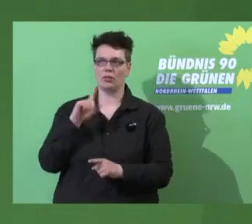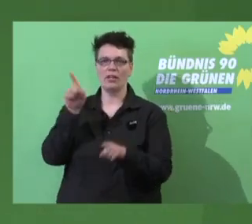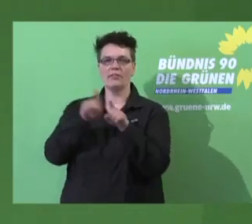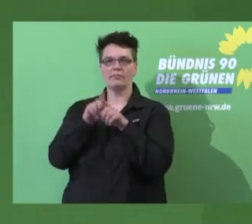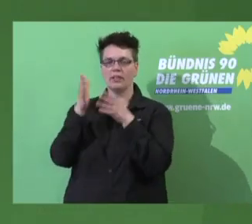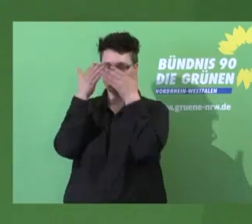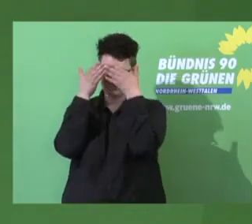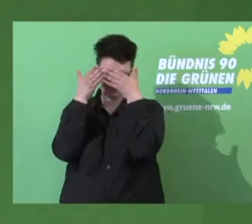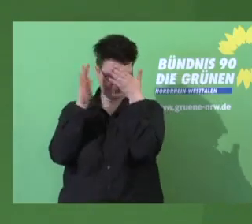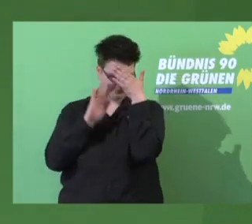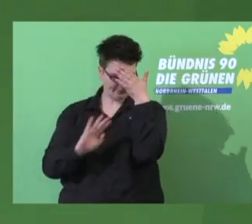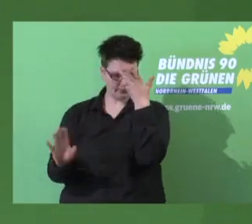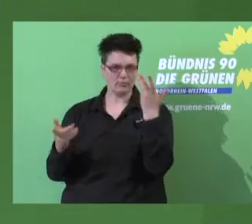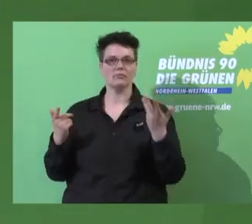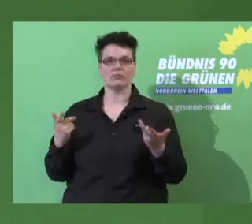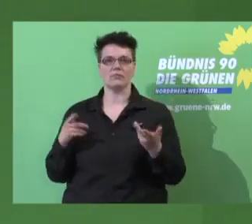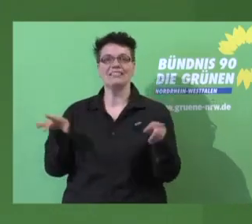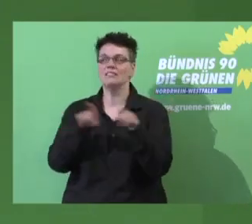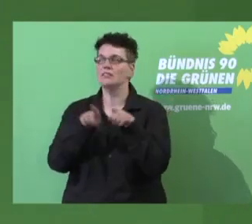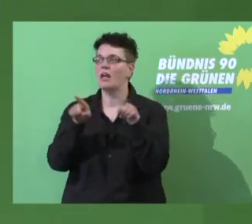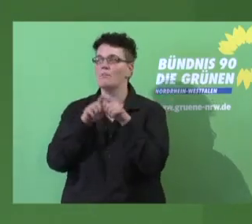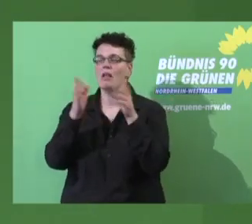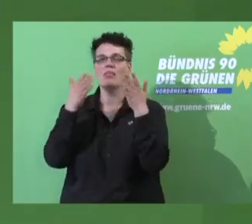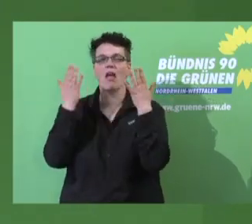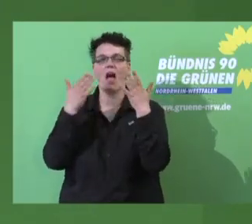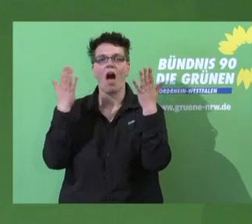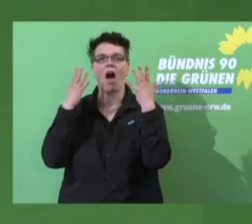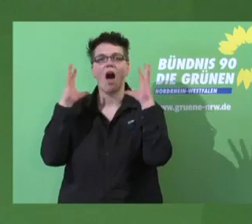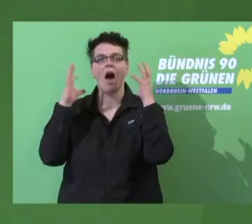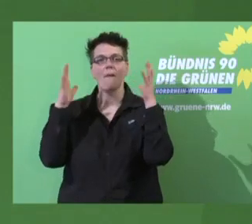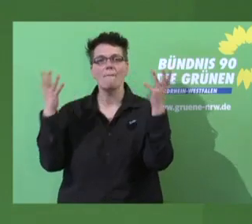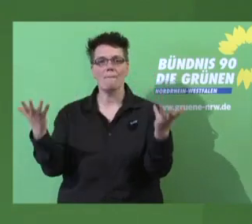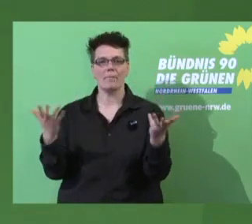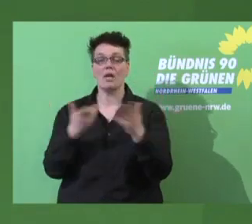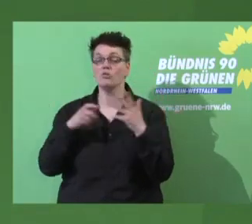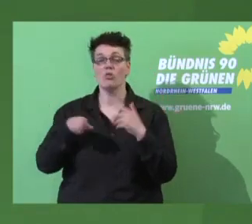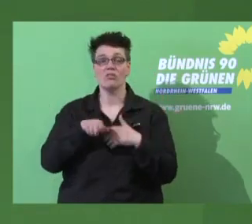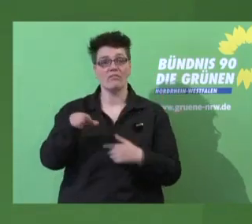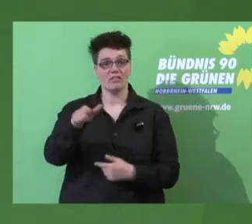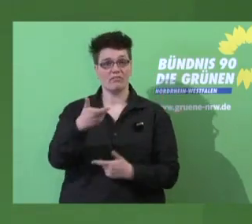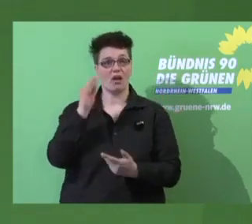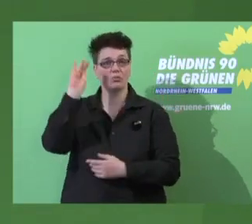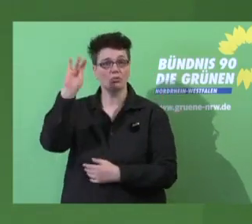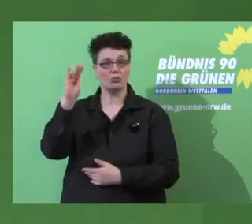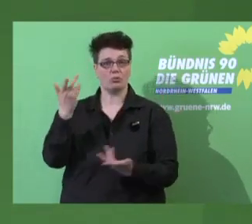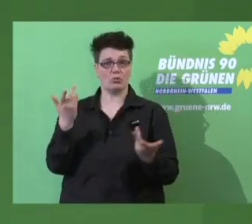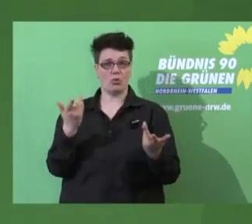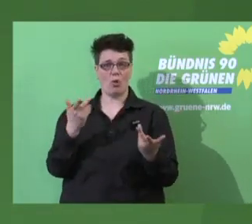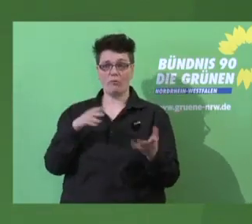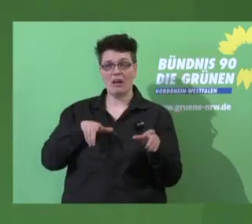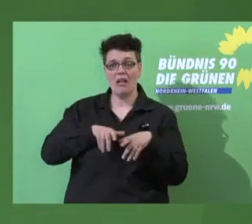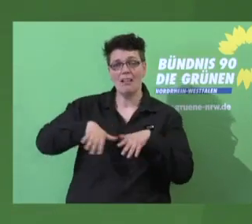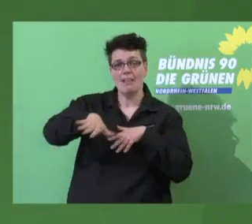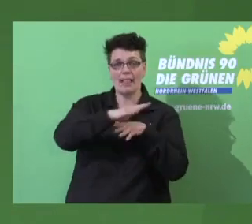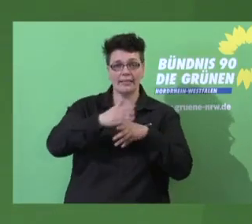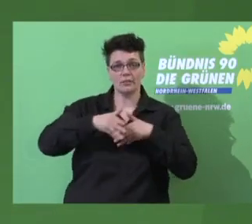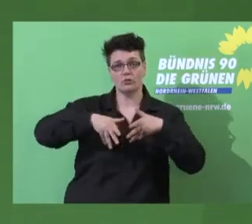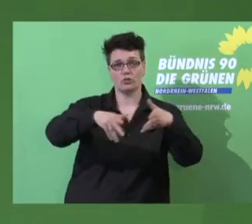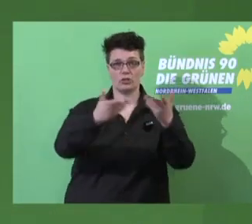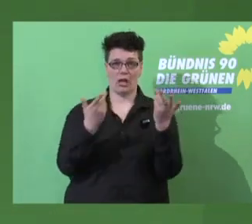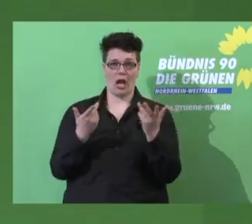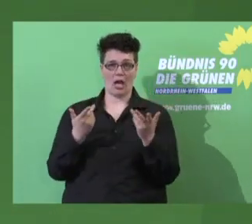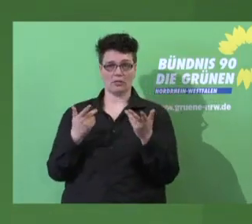zu tun? Genau das Gleiche beim Lärm. Will das Land Nordrhein-Westfalen zukünftig alle Landesstraßen und Kommunalstraßen mit lärmarmen